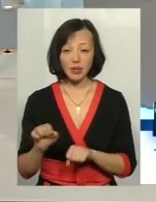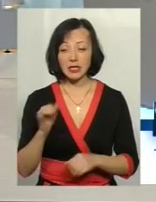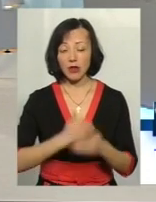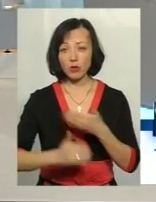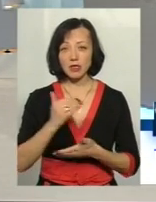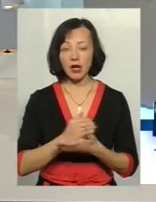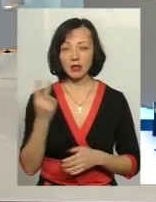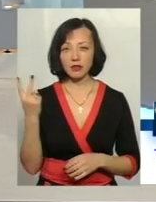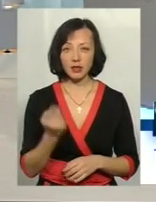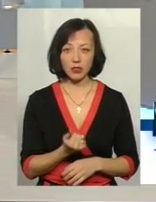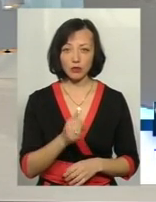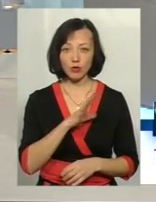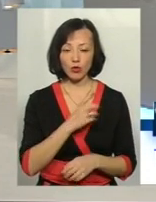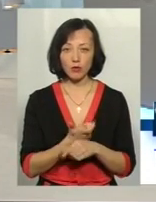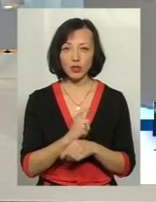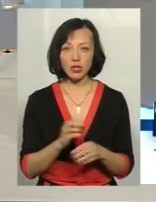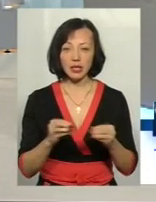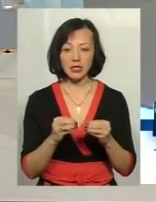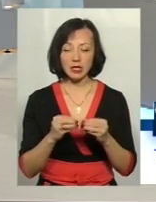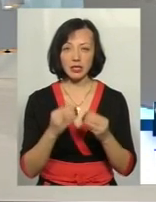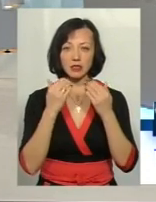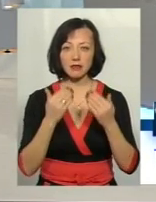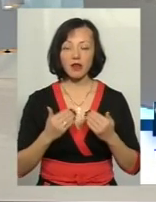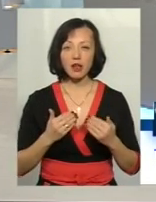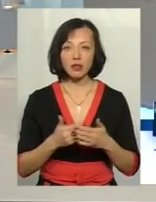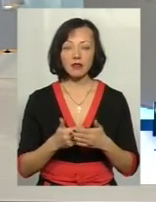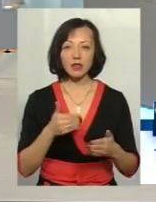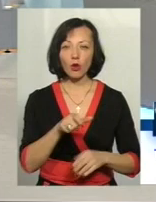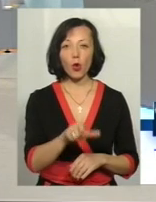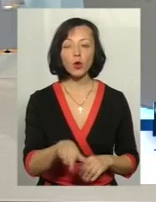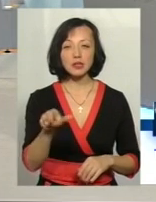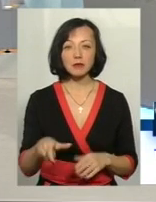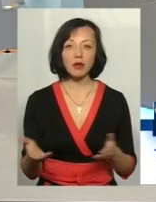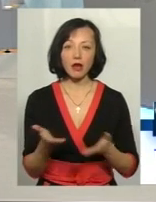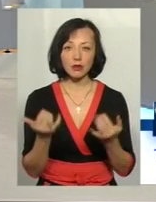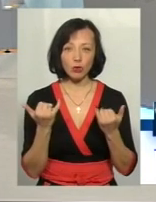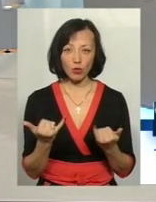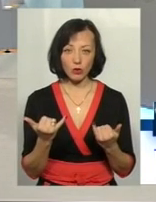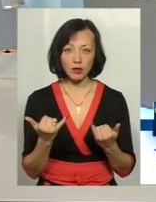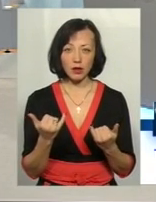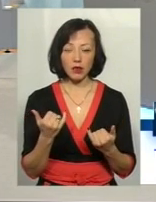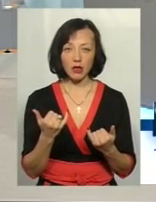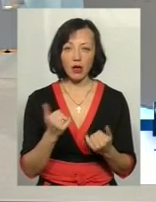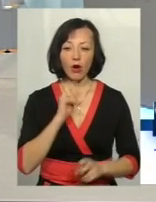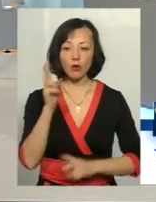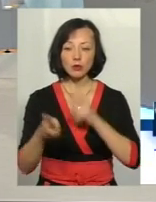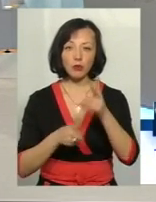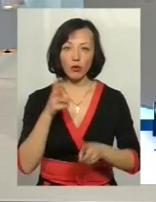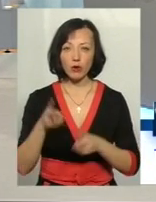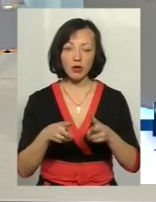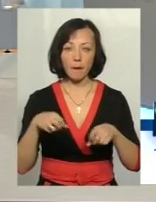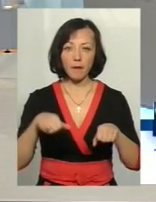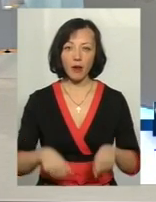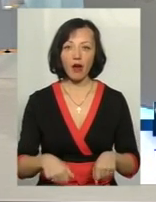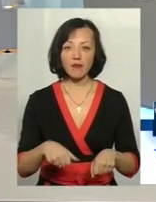останні два тижні було більше 10 звернень від осіб, які сьогодні оспорюють своє право на земельну частку